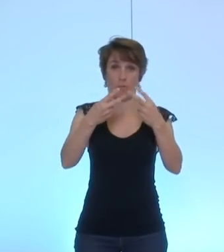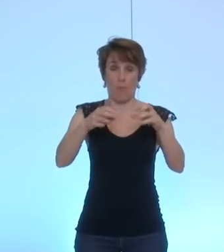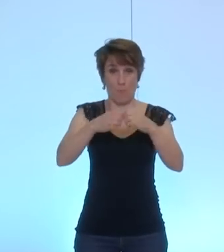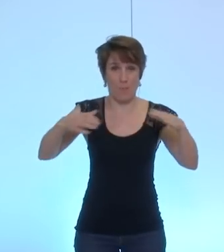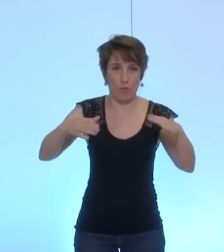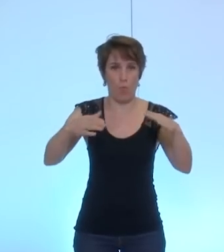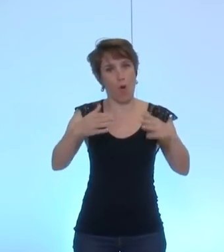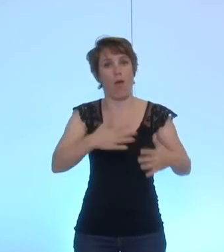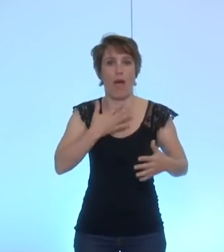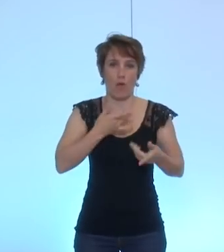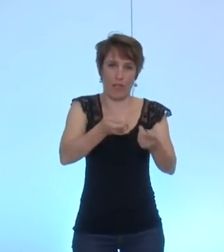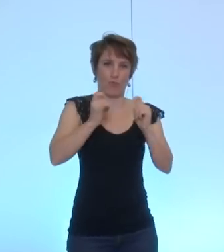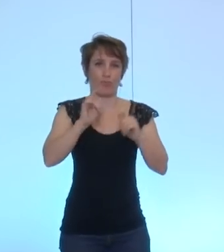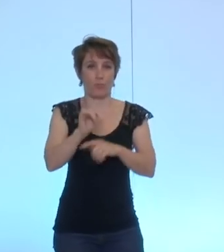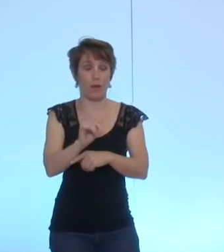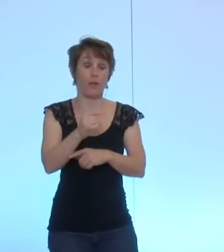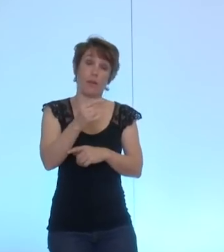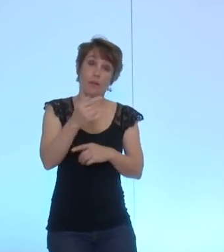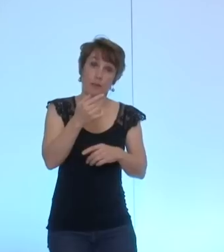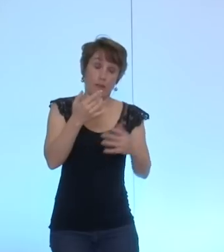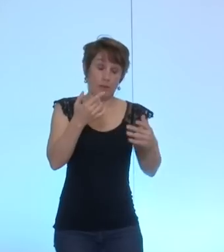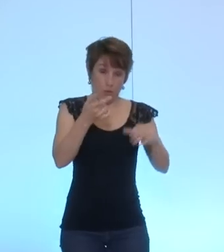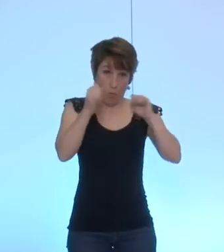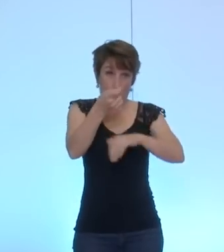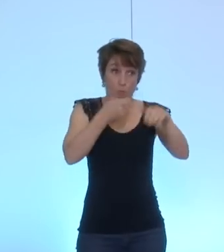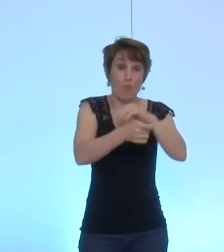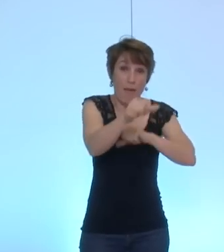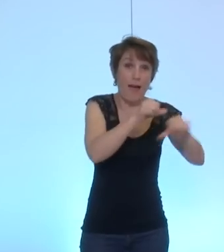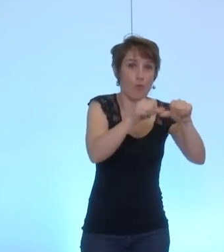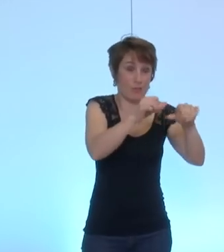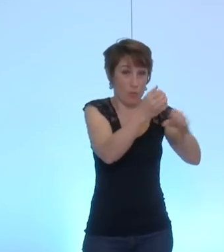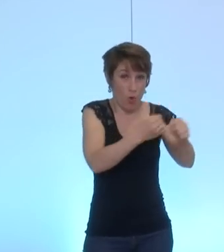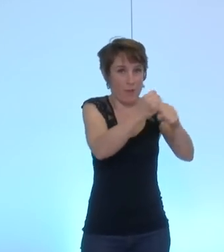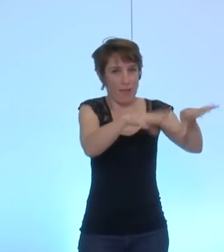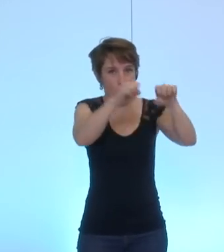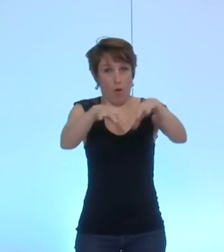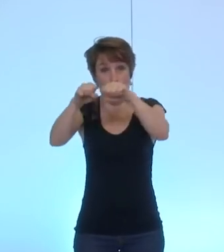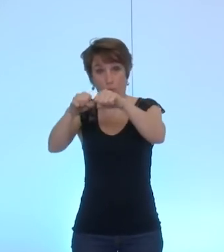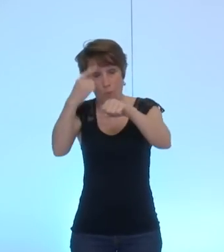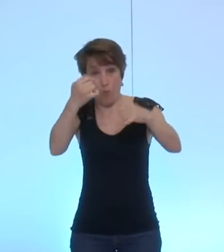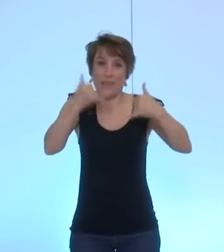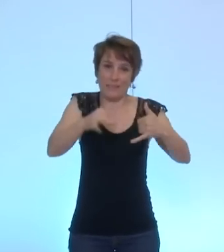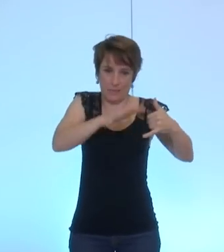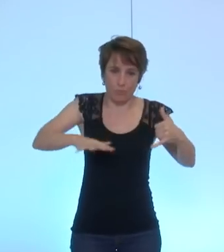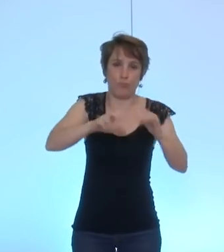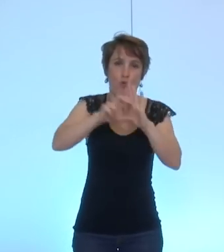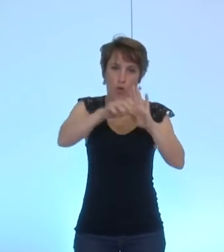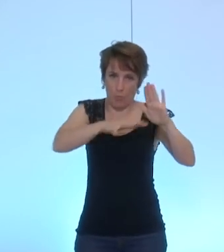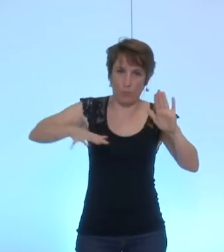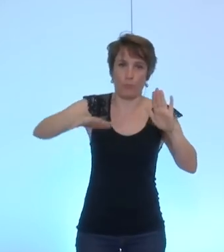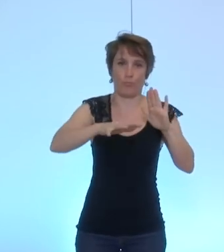il faut que les emplois créés le choix sur notre territoire, que les emplois créés ne disparaissent pas. et deuxièmement,